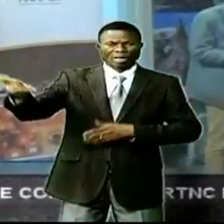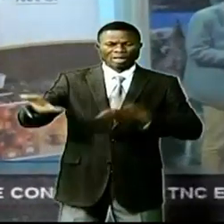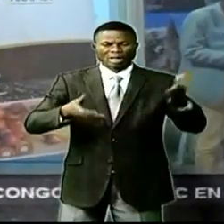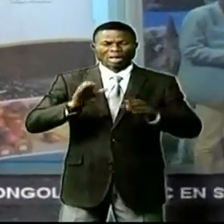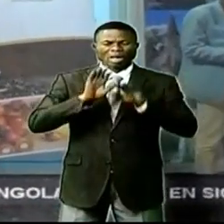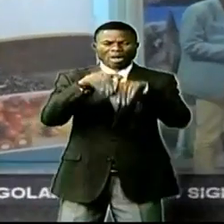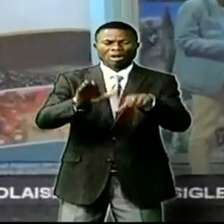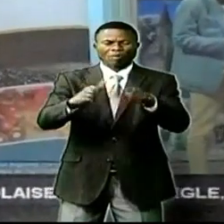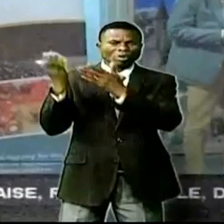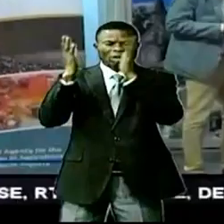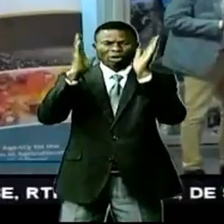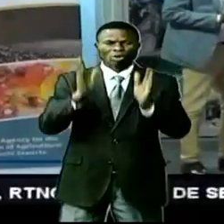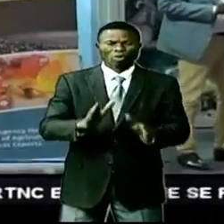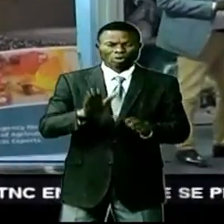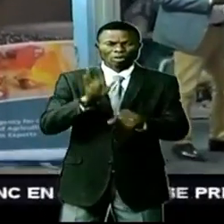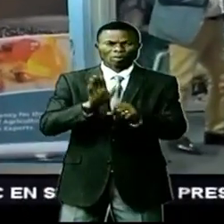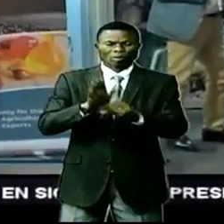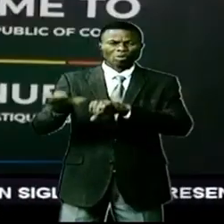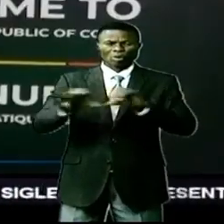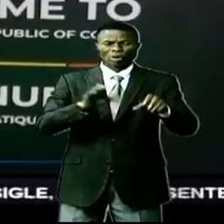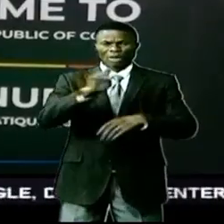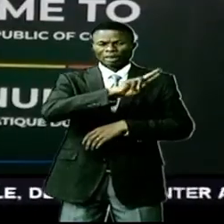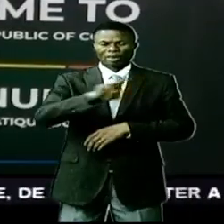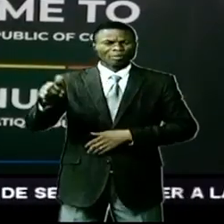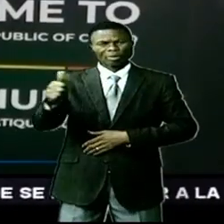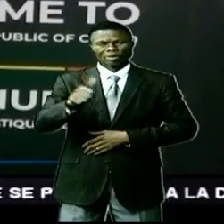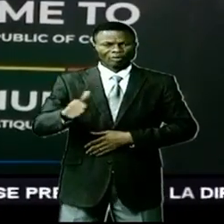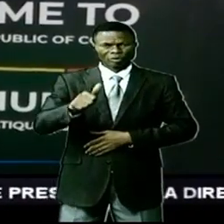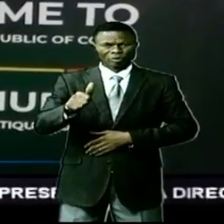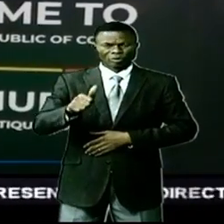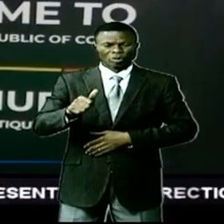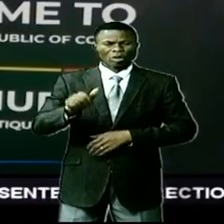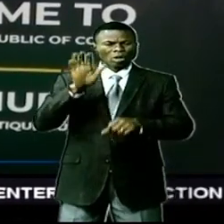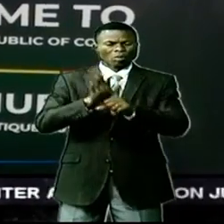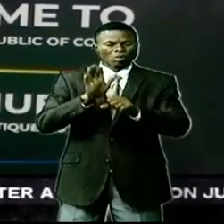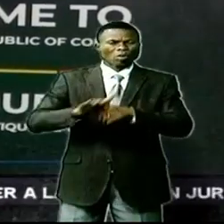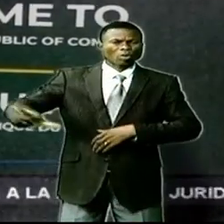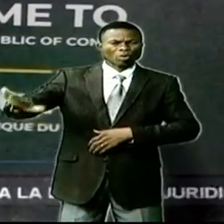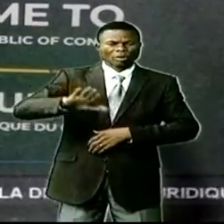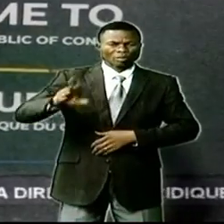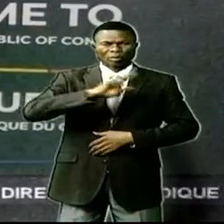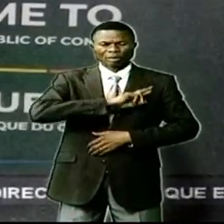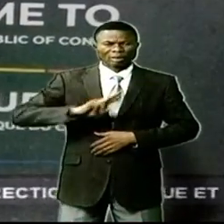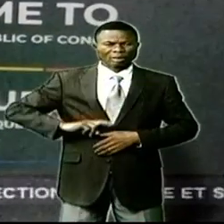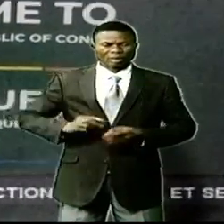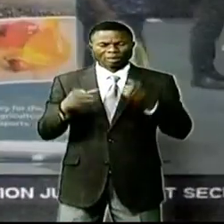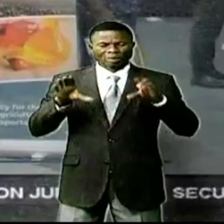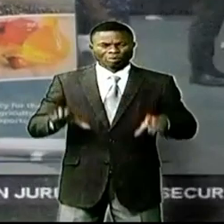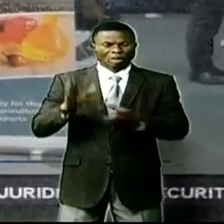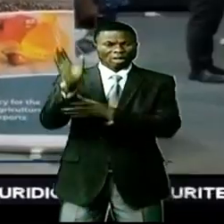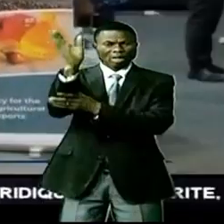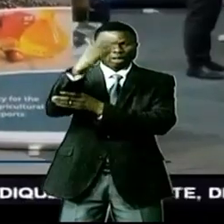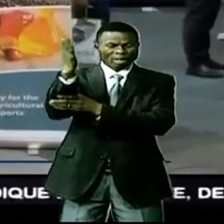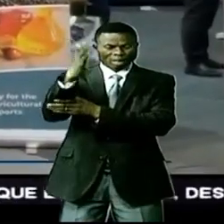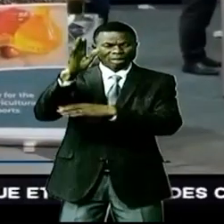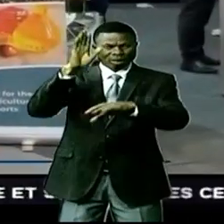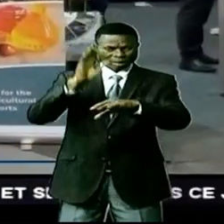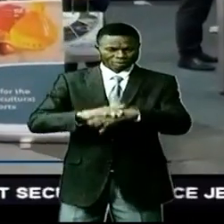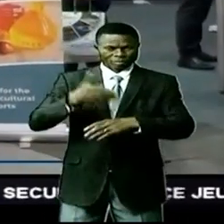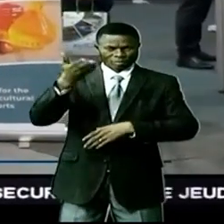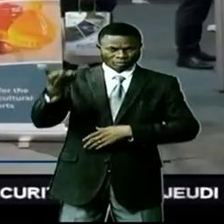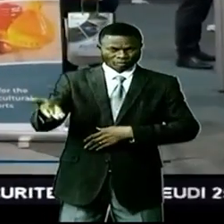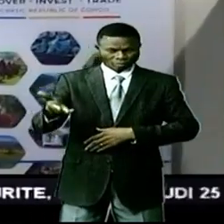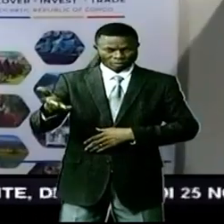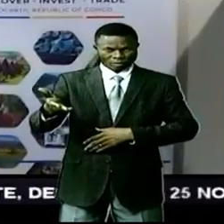commerciale intra-africaine 2021. Les couleurs nationales de la République démocratique du Congo ont flotté au-dessus